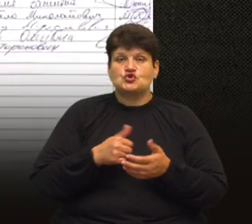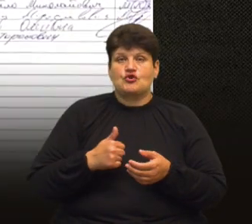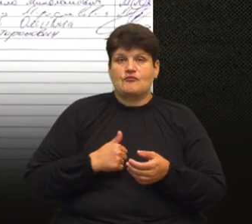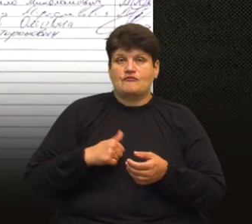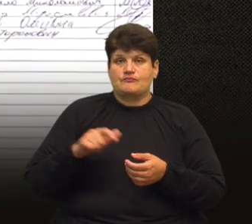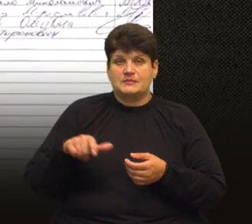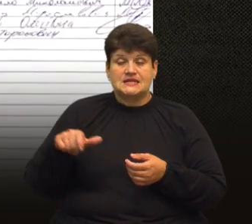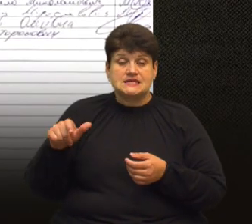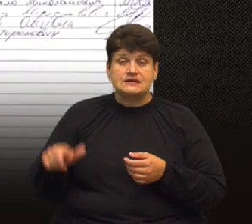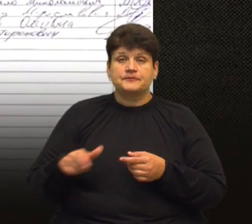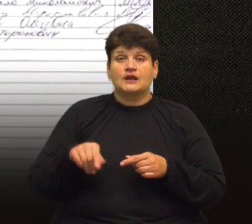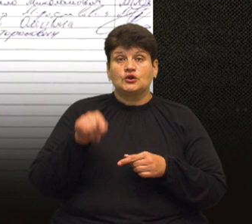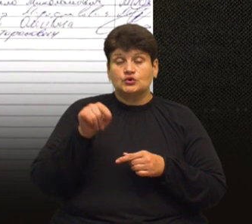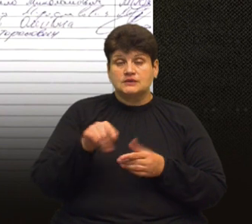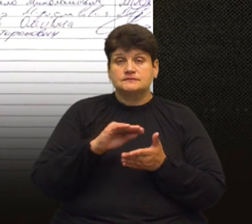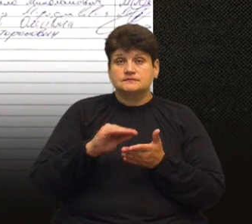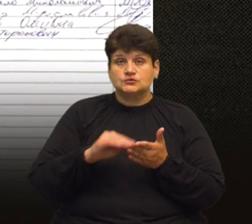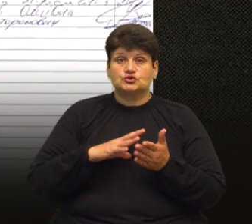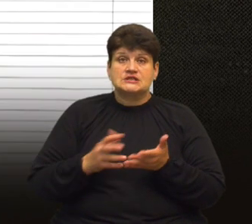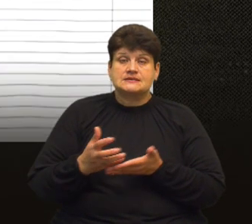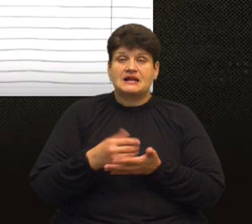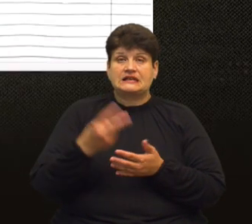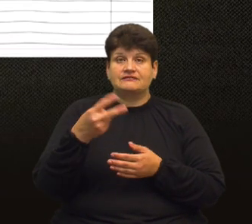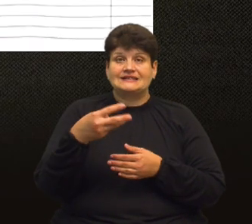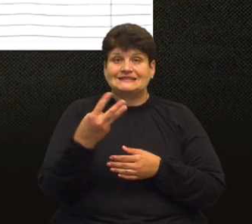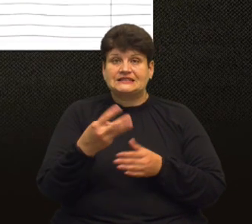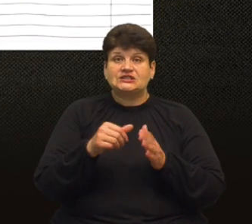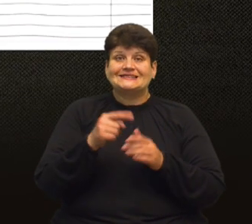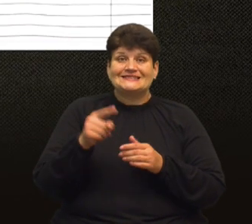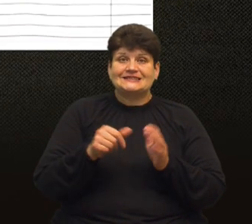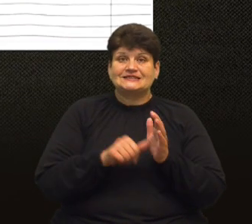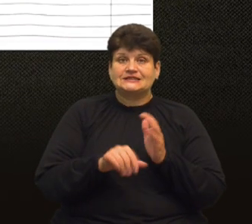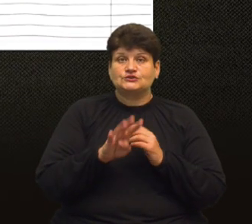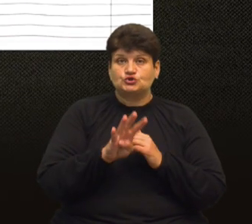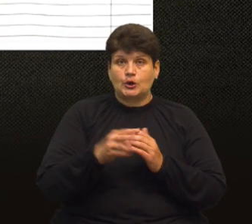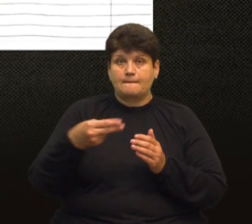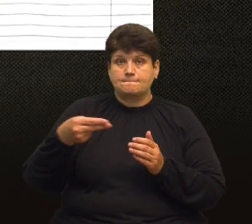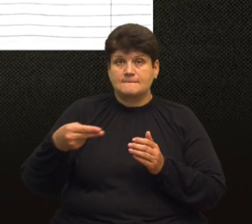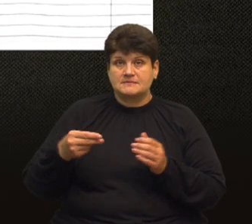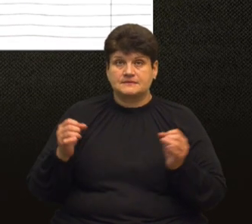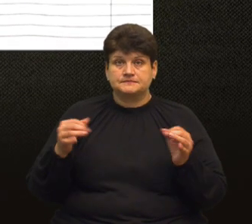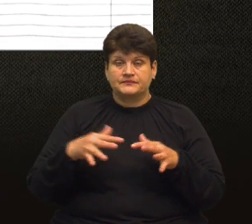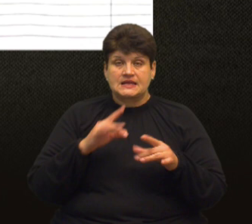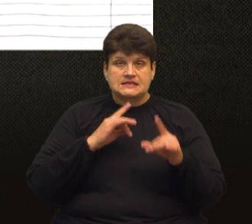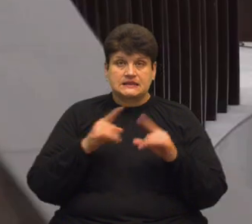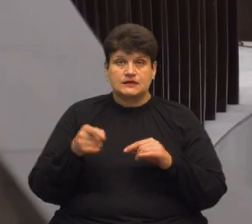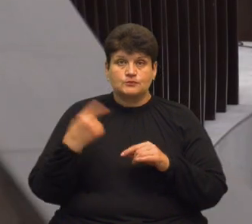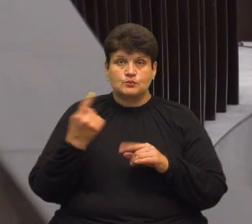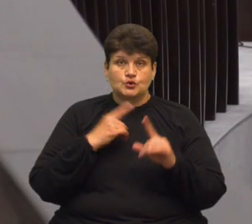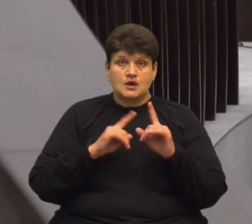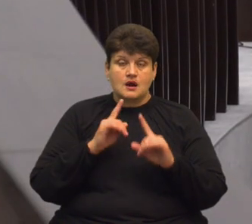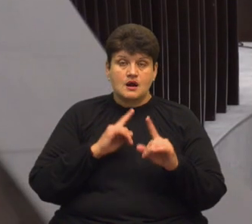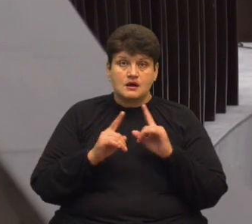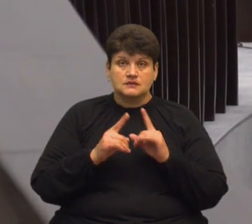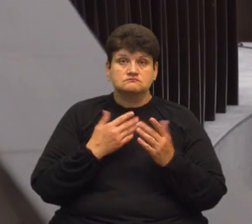соцмережі Тарас Д'ячун повідомив, що зібрали 23 з 64 підписів для скликання сесії Тернопільської обласної ради. Ми